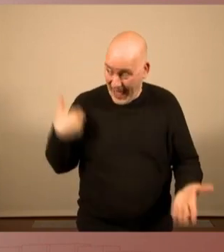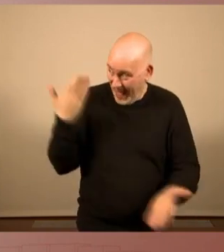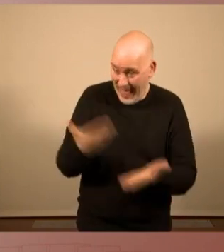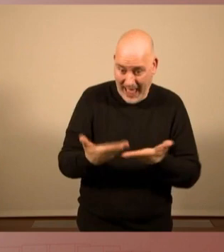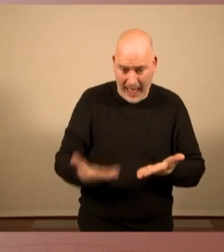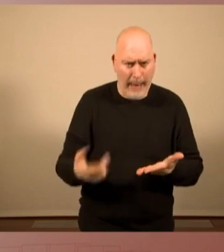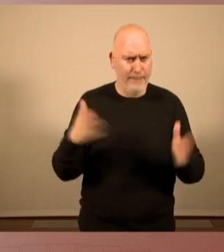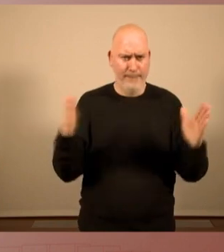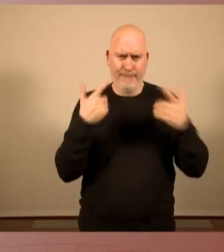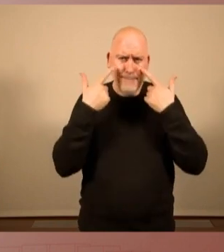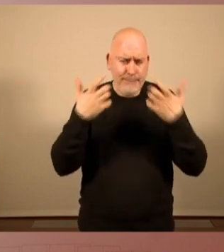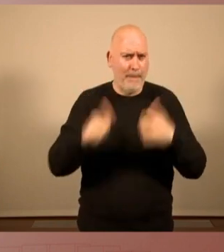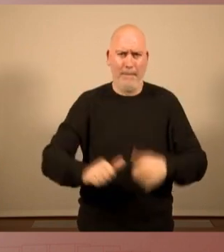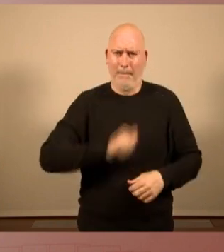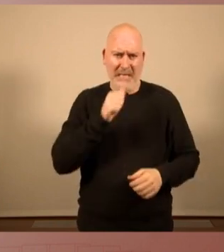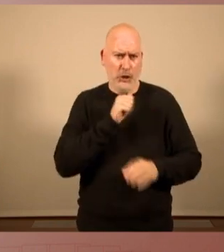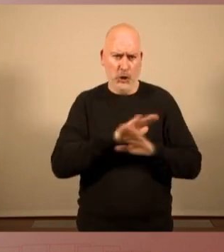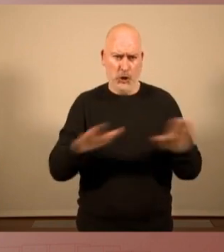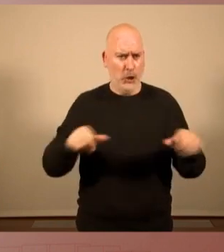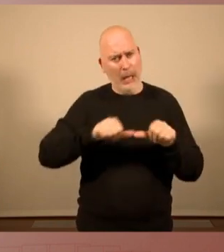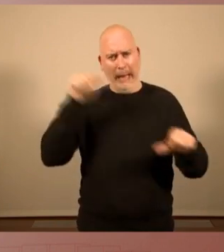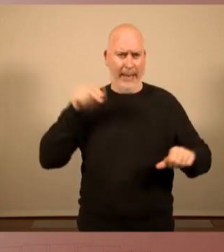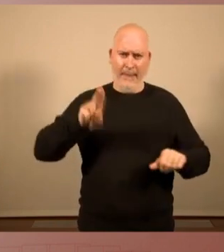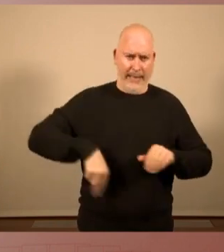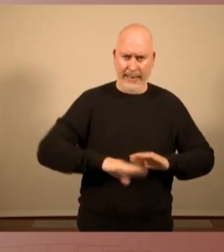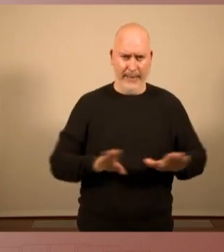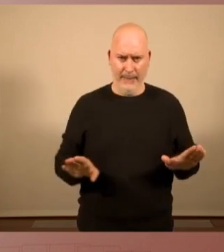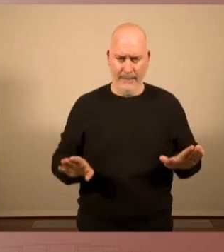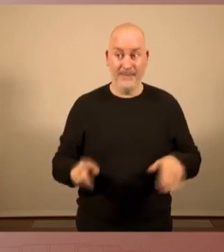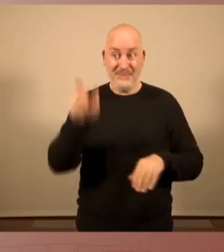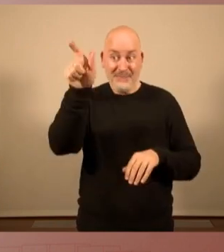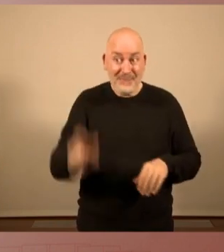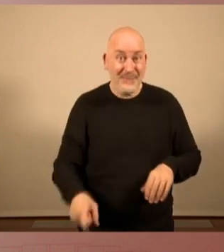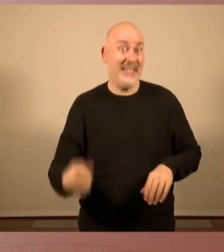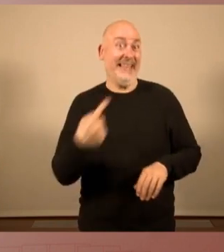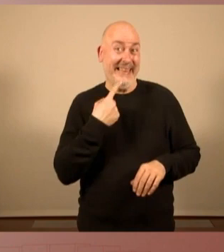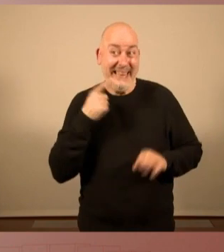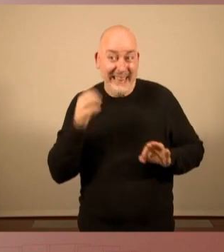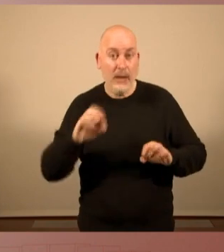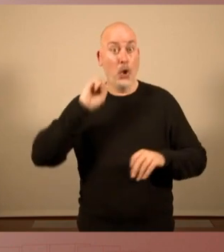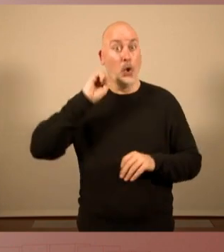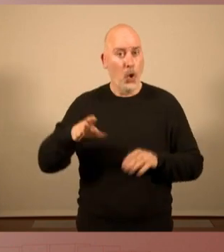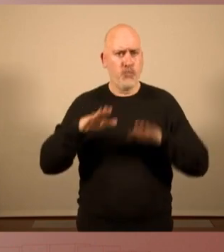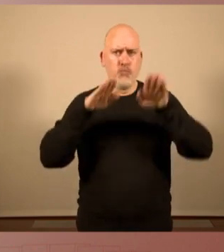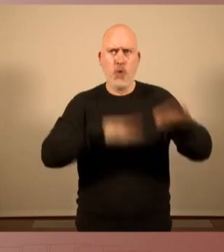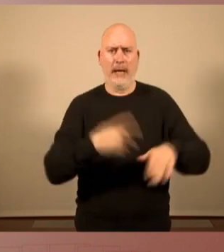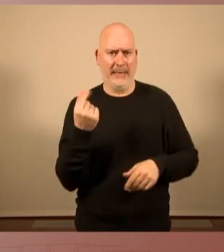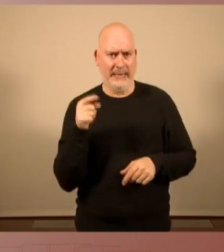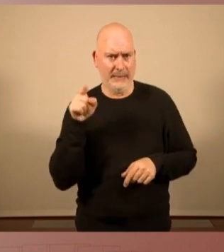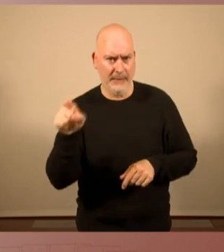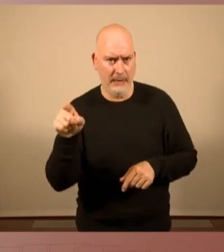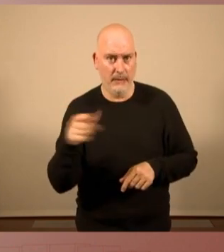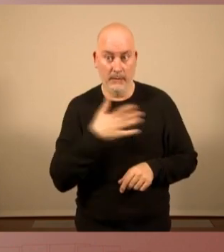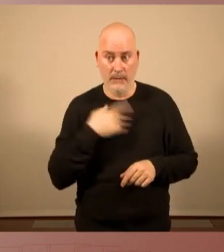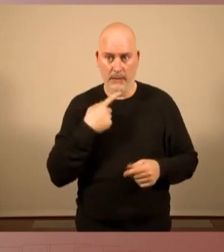Si això ho diu ell, que és un senyoret del Club de Davos, què no haurà de dir i fer